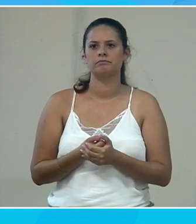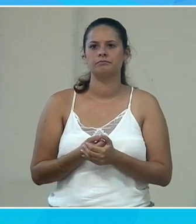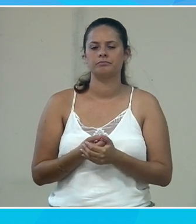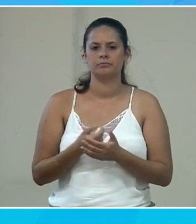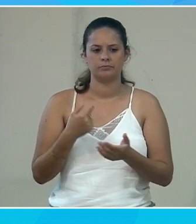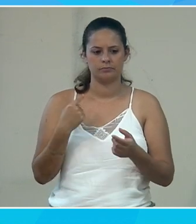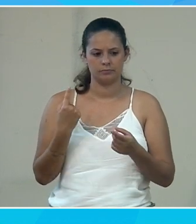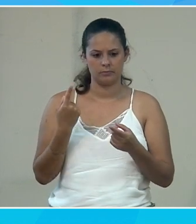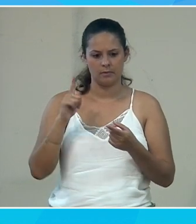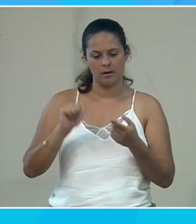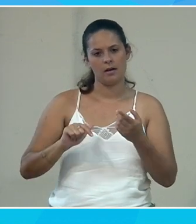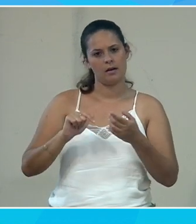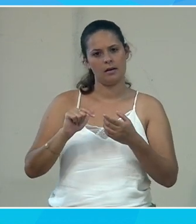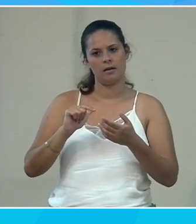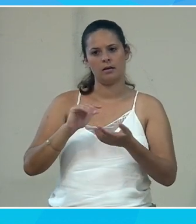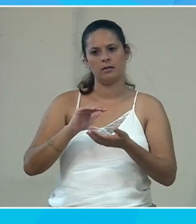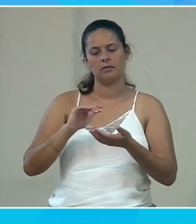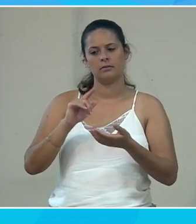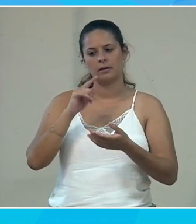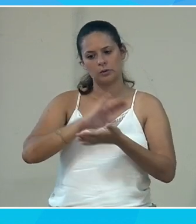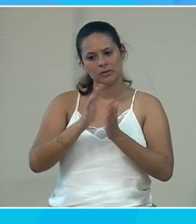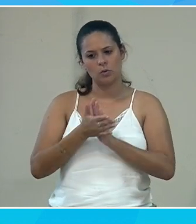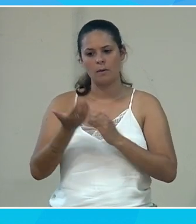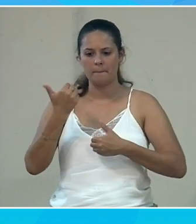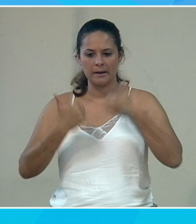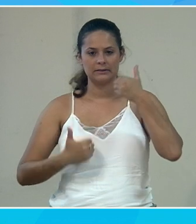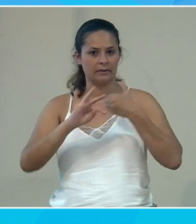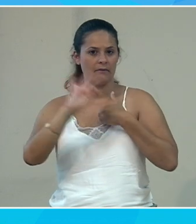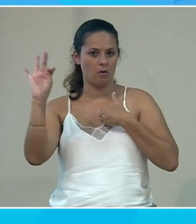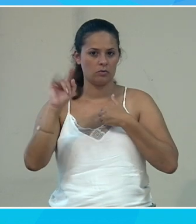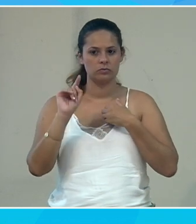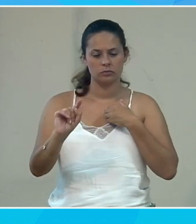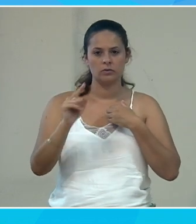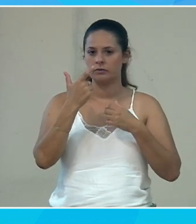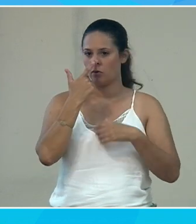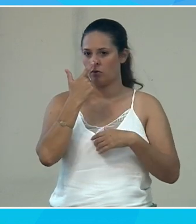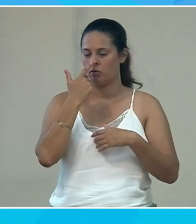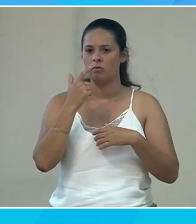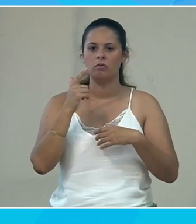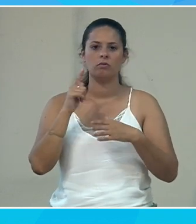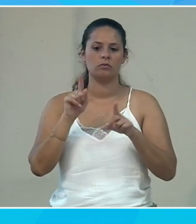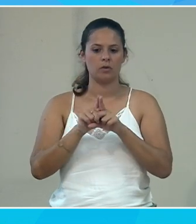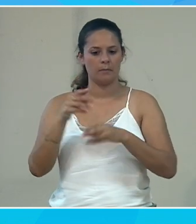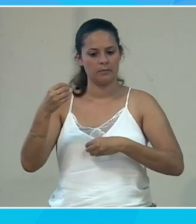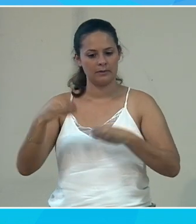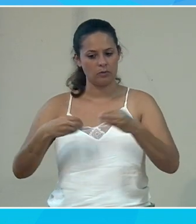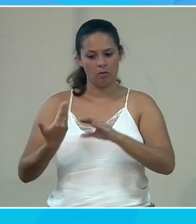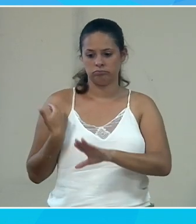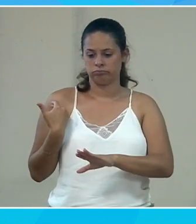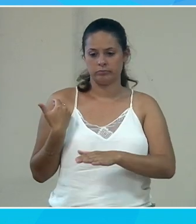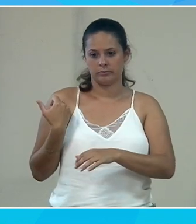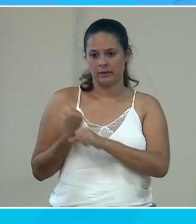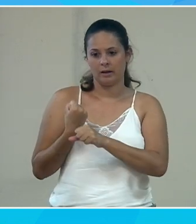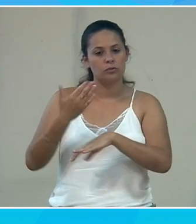on a l'Association des Paralysés de France, par exemple, qui était chez Microsoft hier, avec 200 directeurs pour travailler sur l